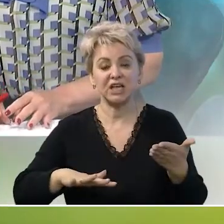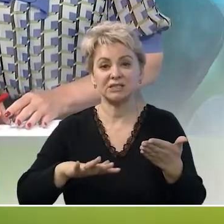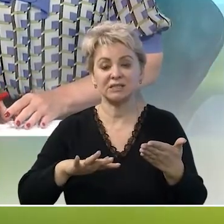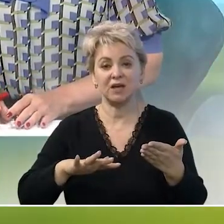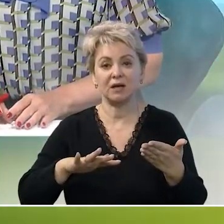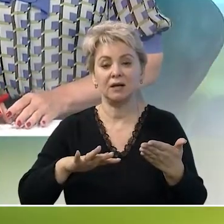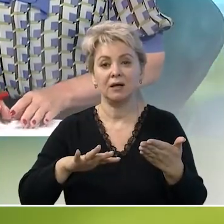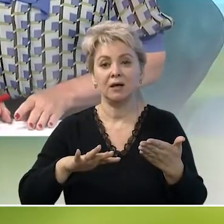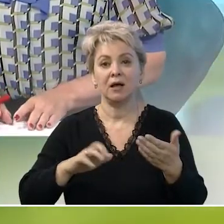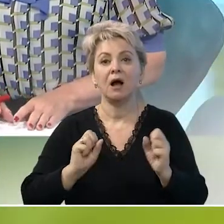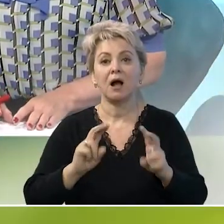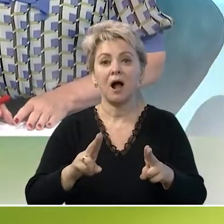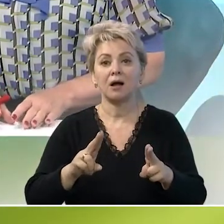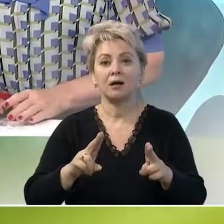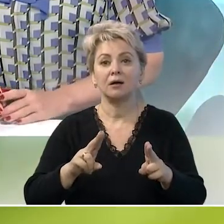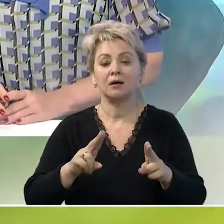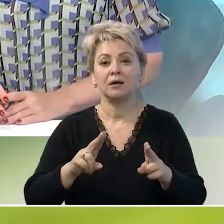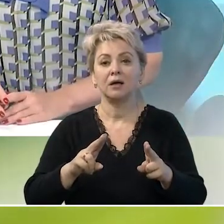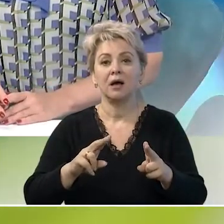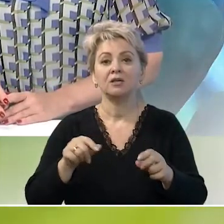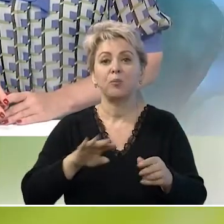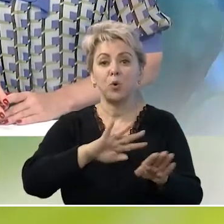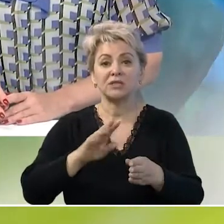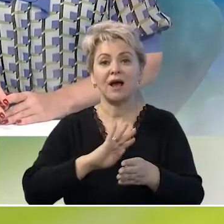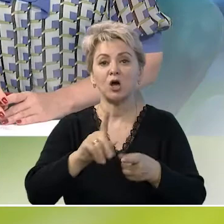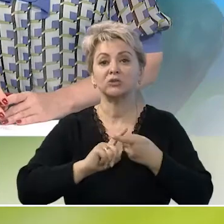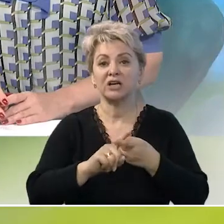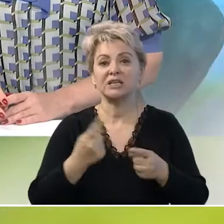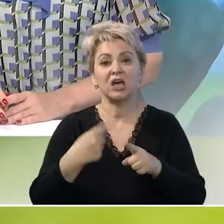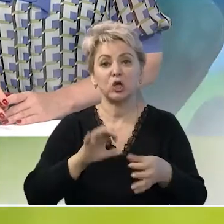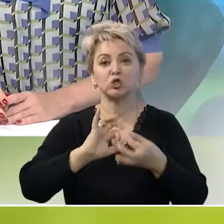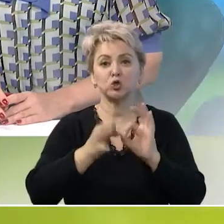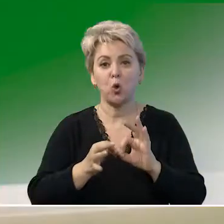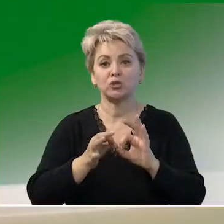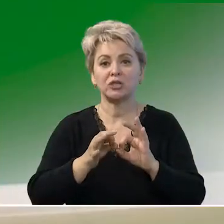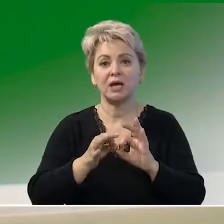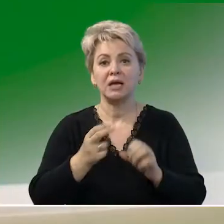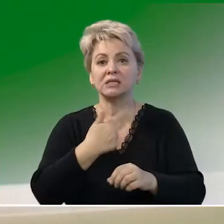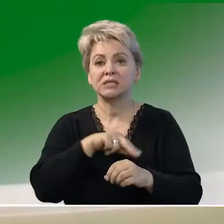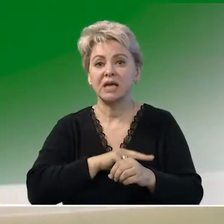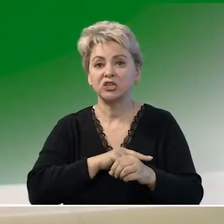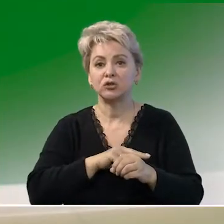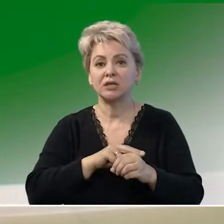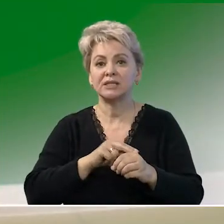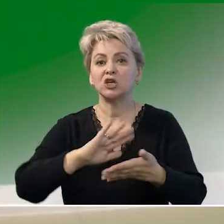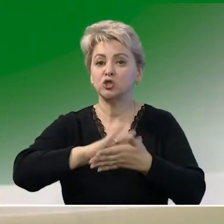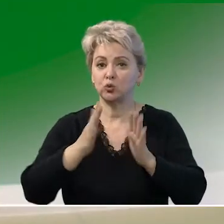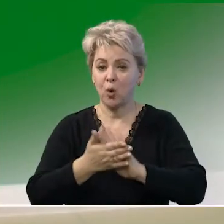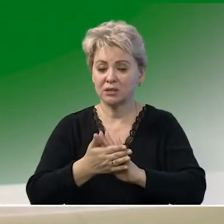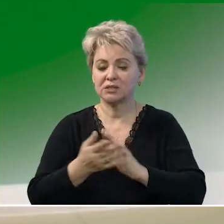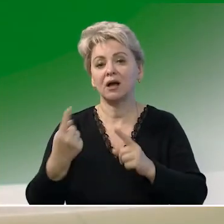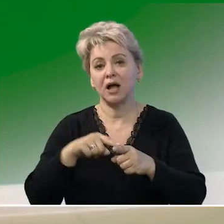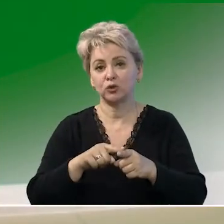коронакризиса и вот эта сложная санитарно-эпидемиологическая ситуация,